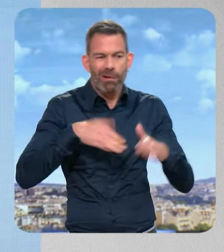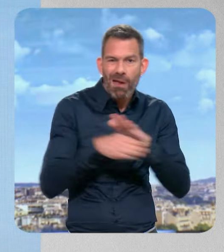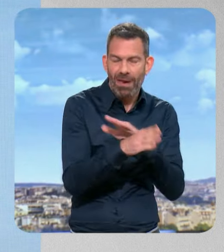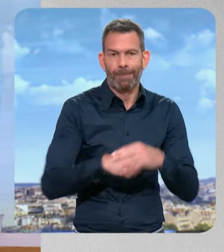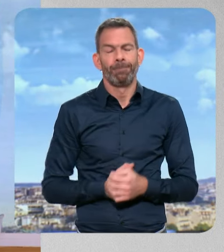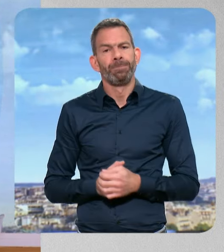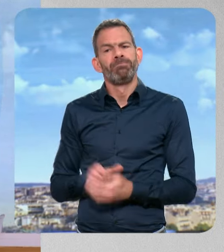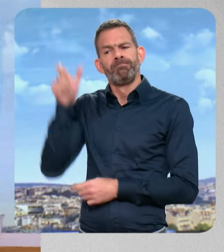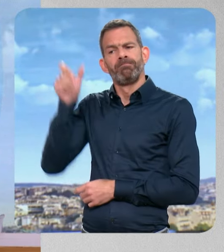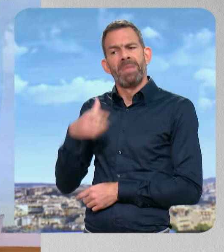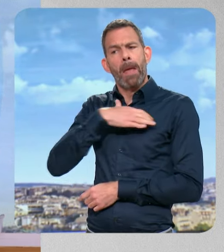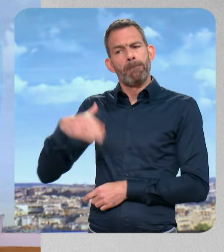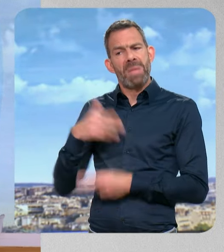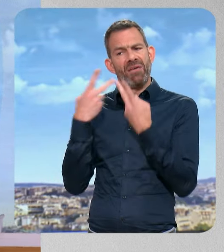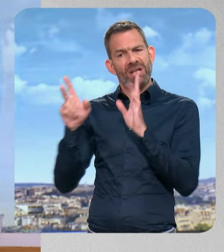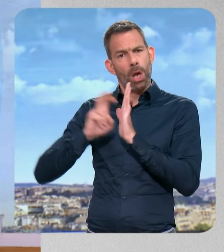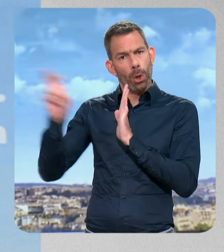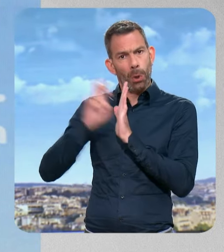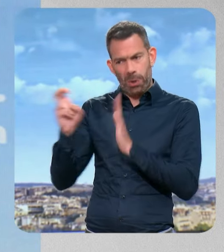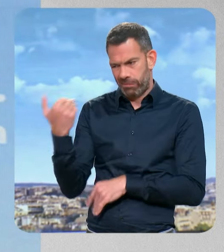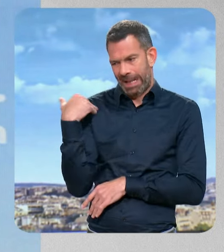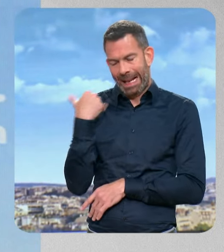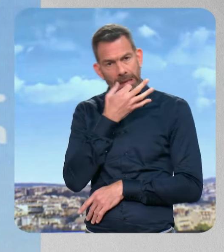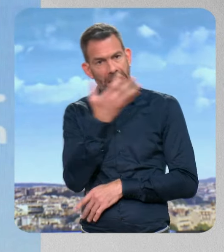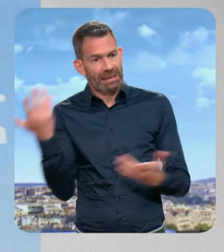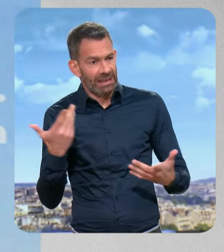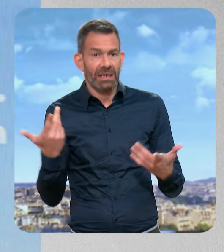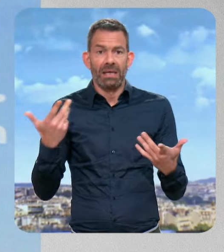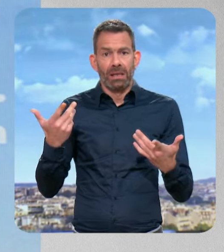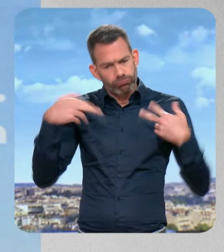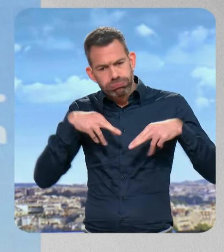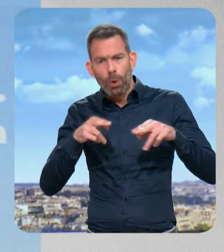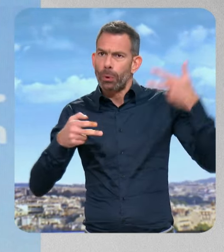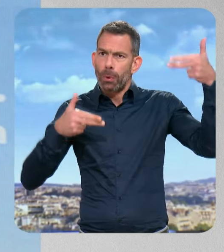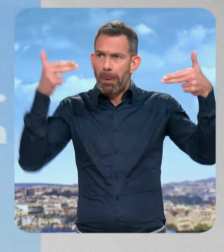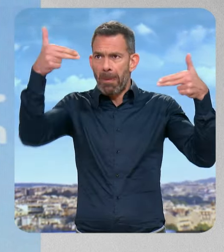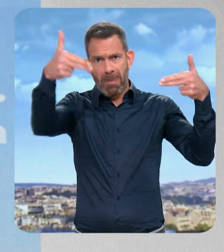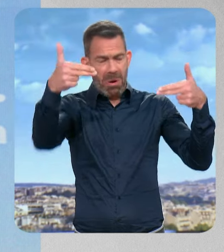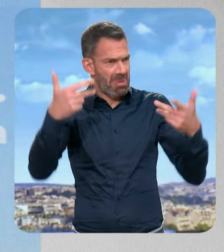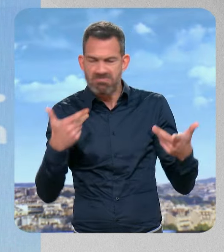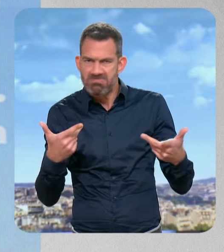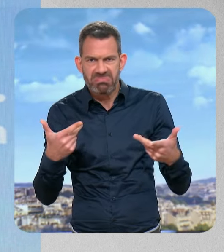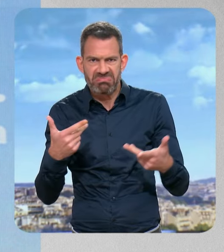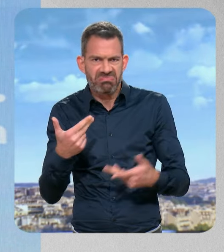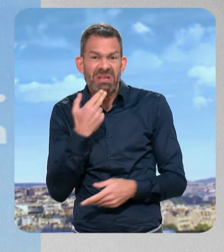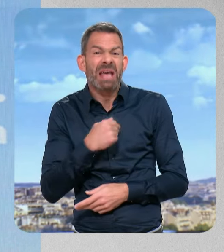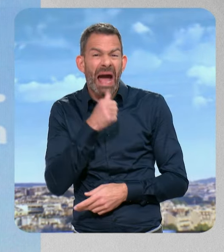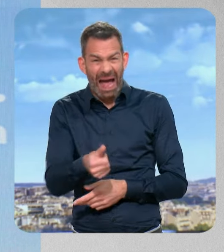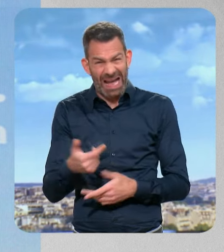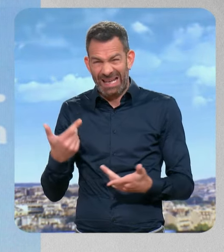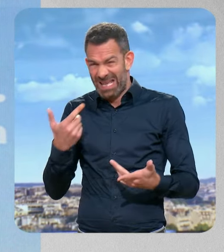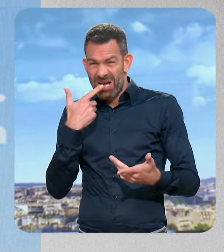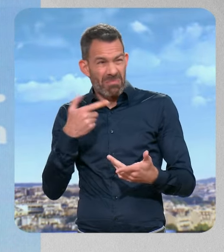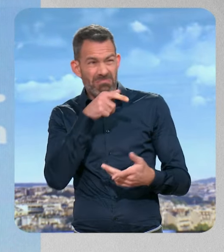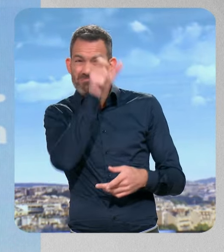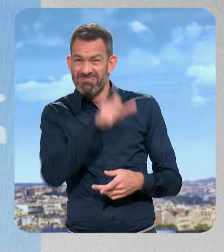Piolle, cette semaine, a redit qu'à ses yeux, les caméras de vidéosuréliance en matière de sécurité, ça ne sert à rien. Et il nous a même ciblé directement, je